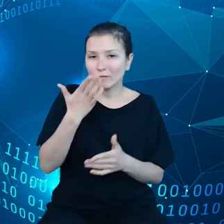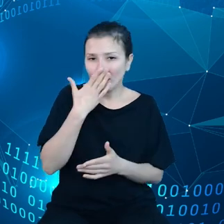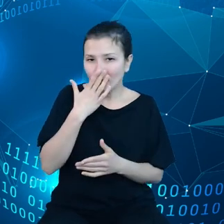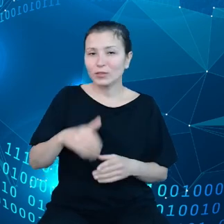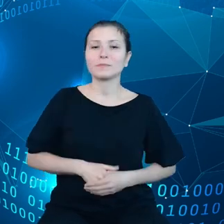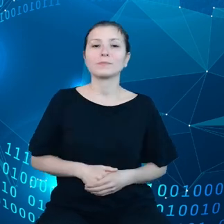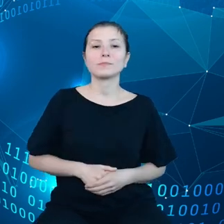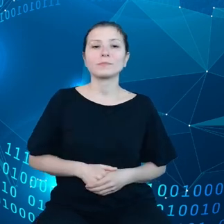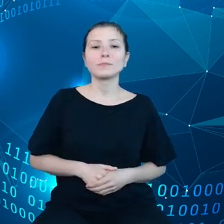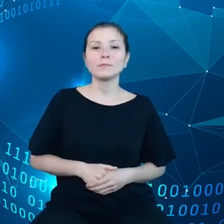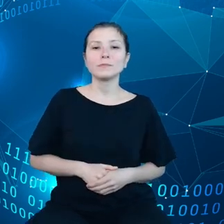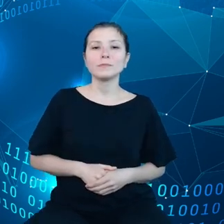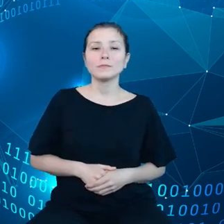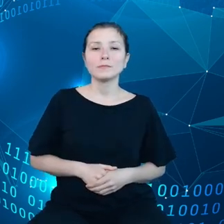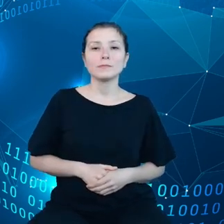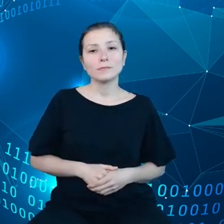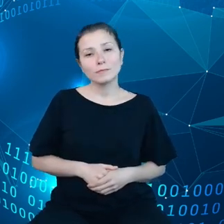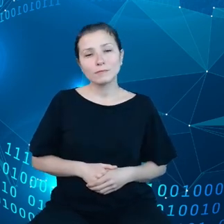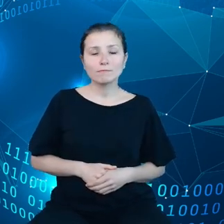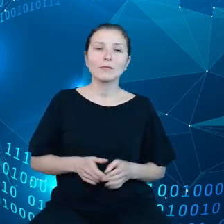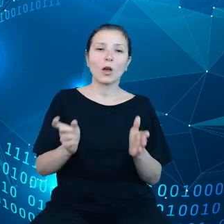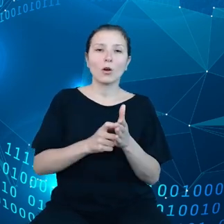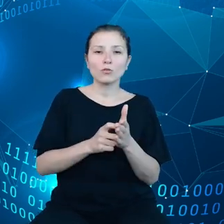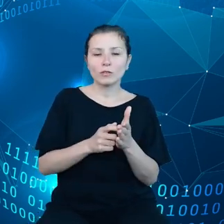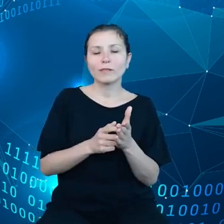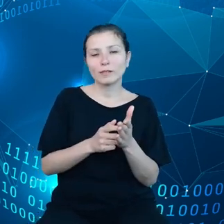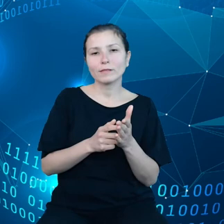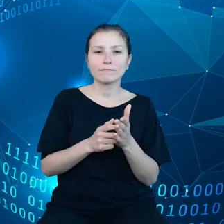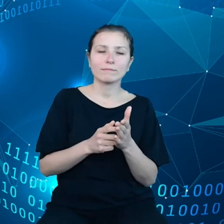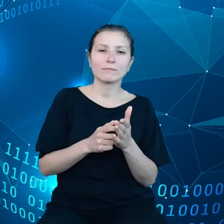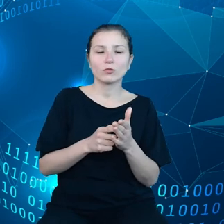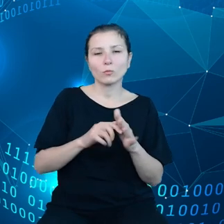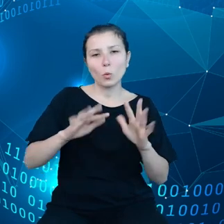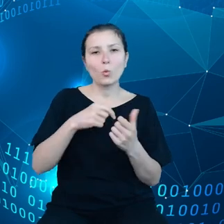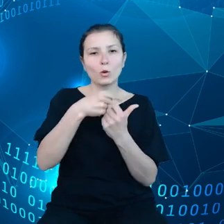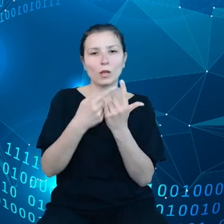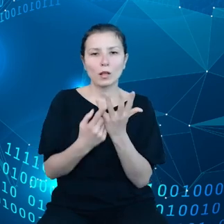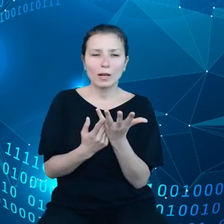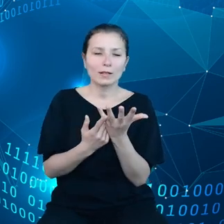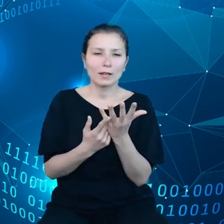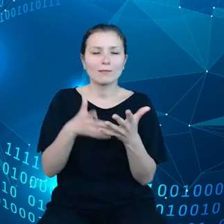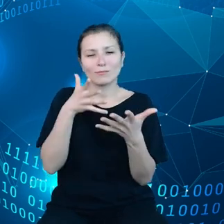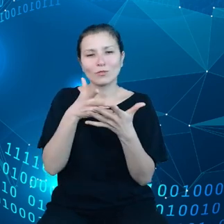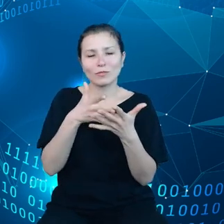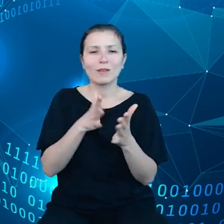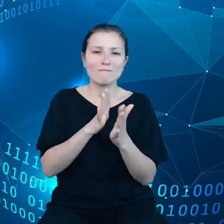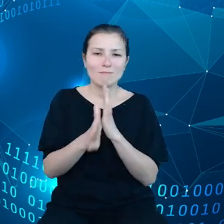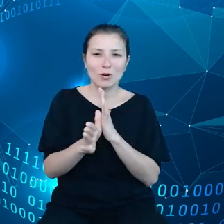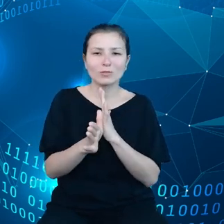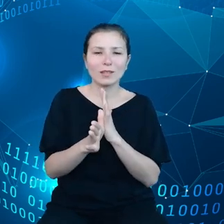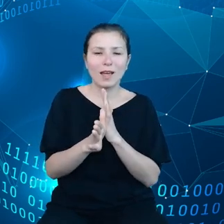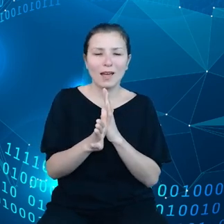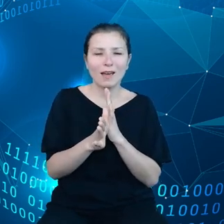One się mieszczą jakby w kilku bardzo przewidywalnych i bardzo prostych wiaderkach. No przede